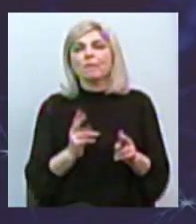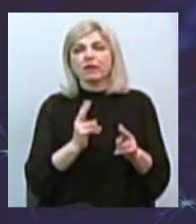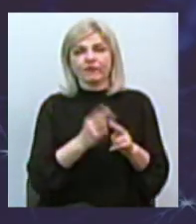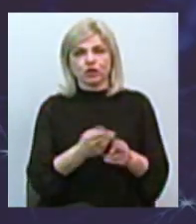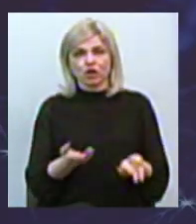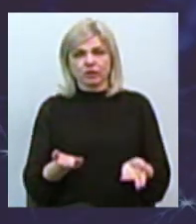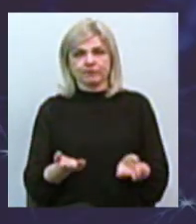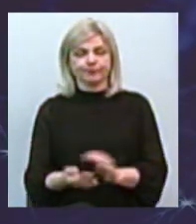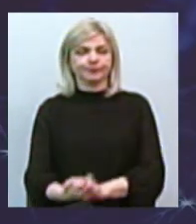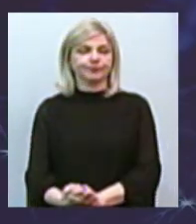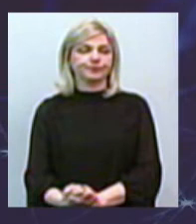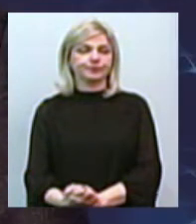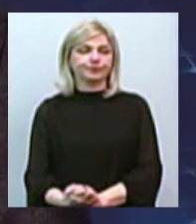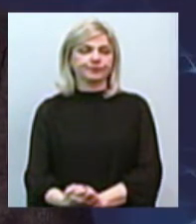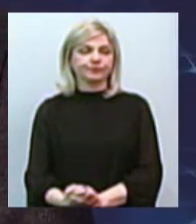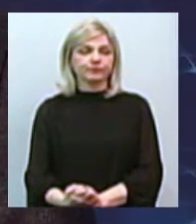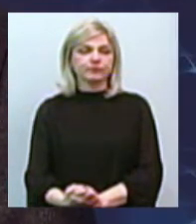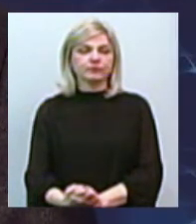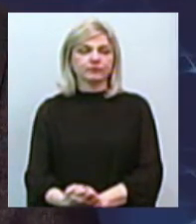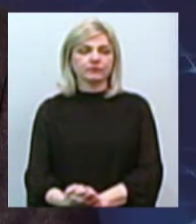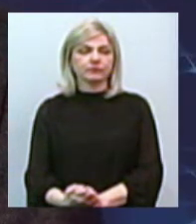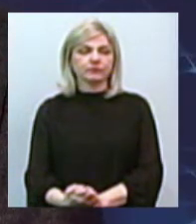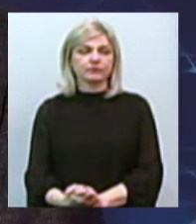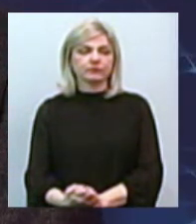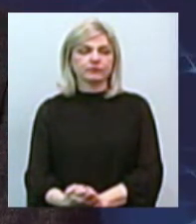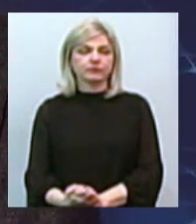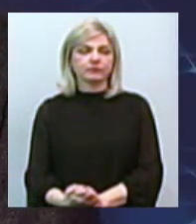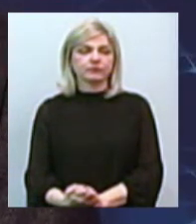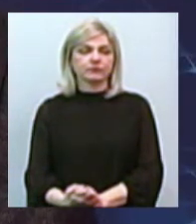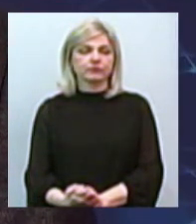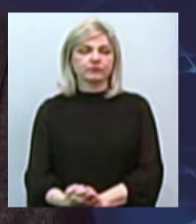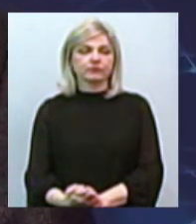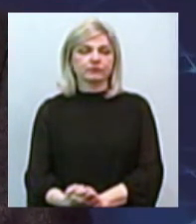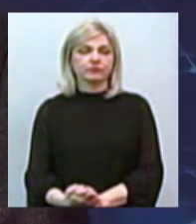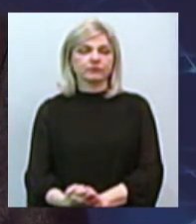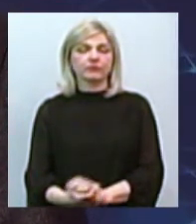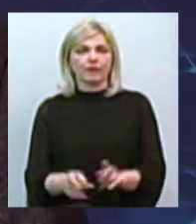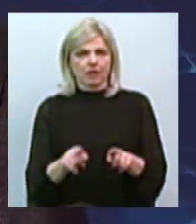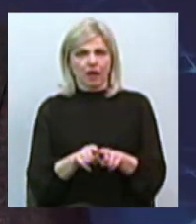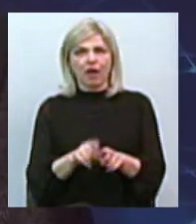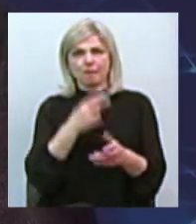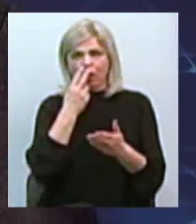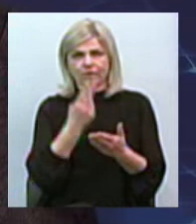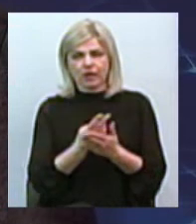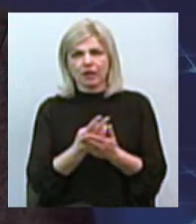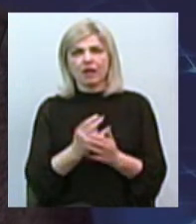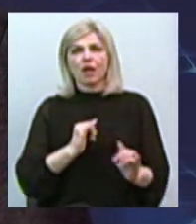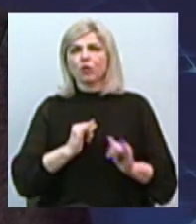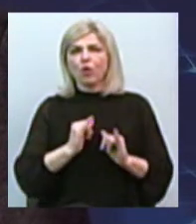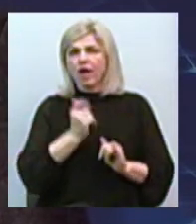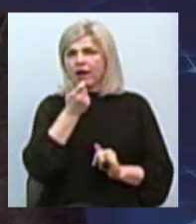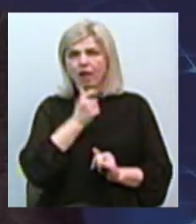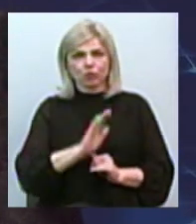А подобне, скажімо так, проявлення нетолерантності,